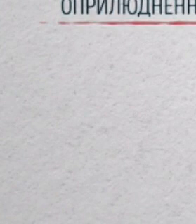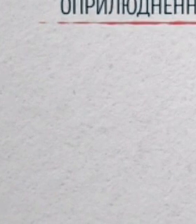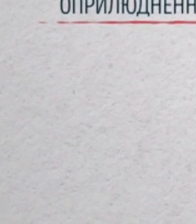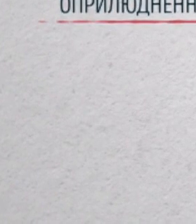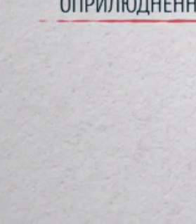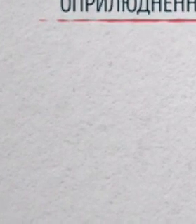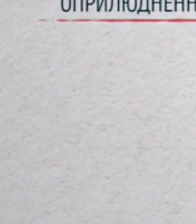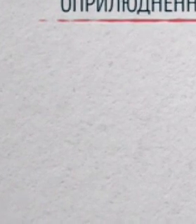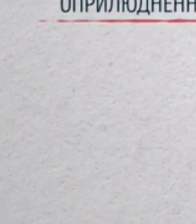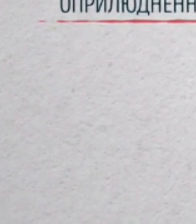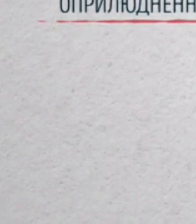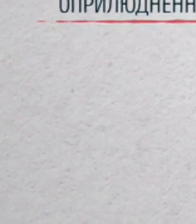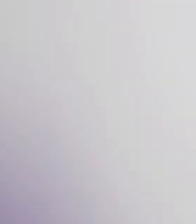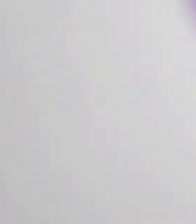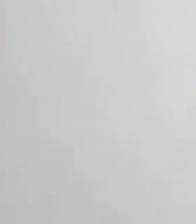ними чинності.